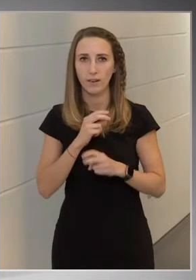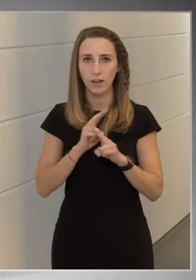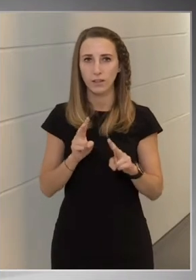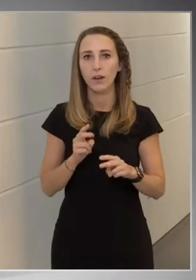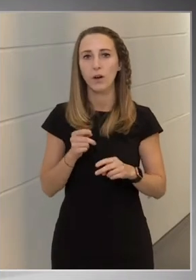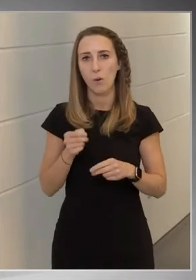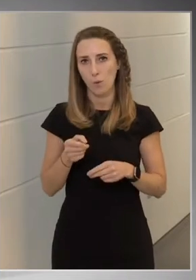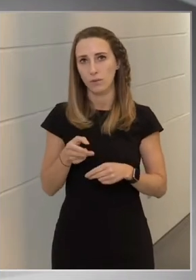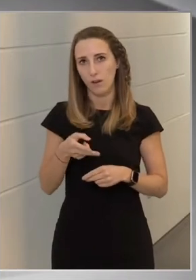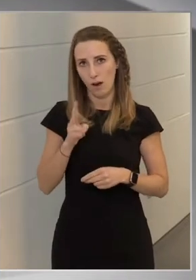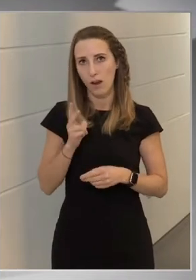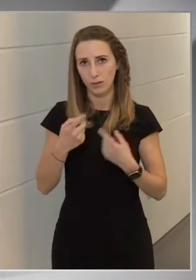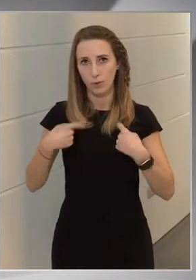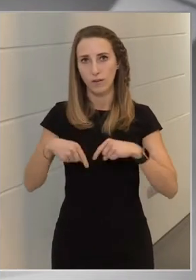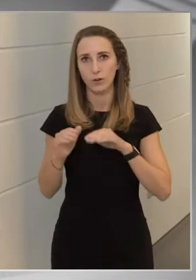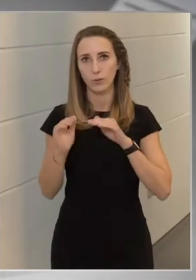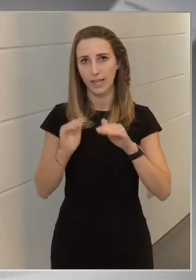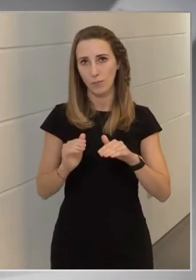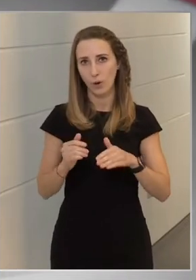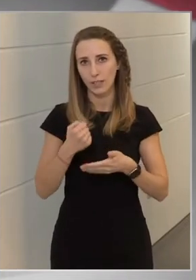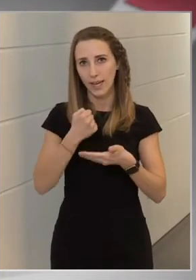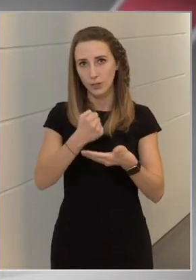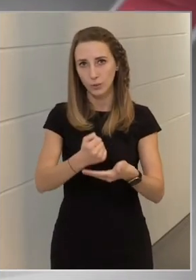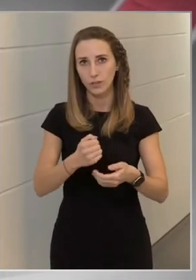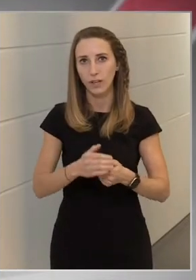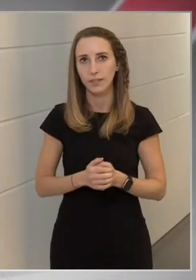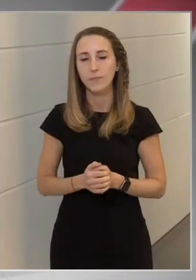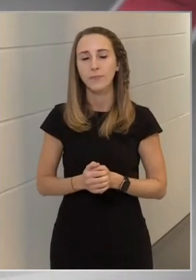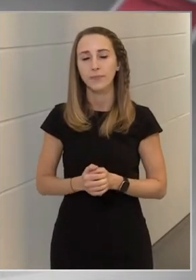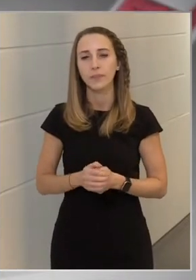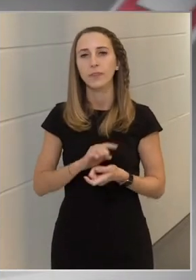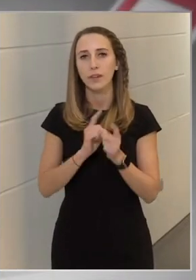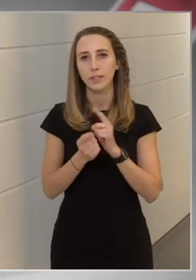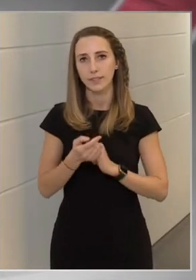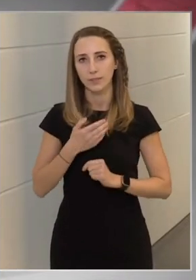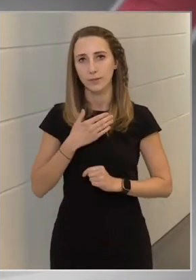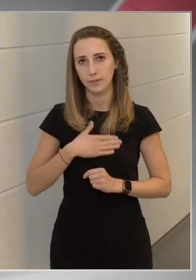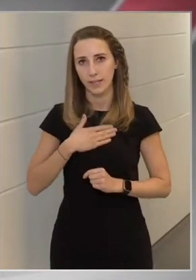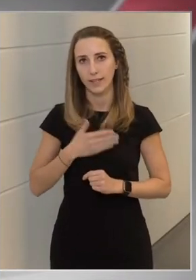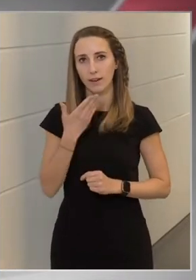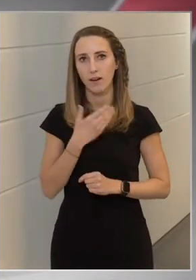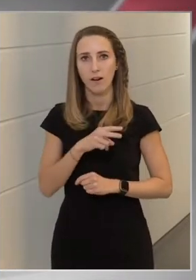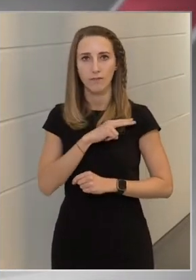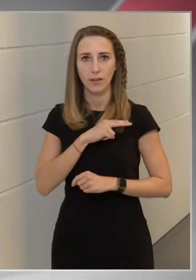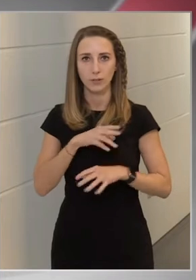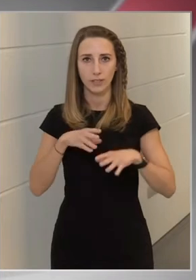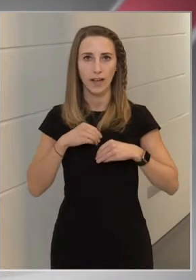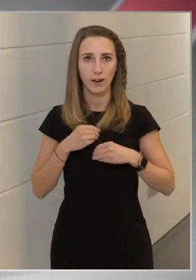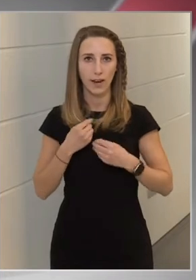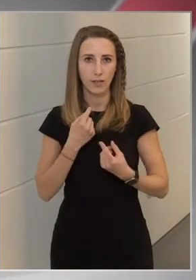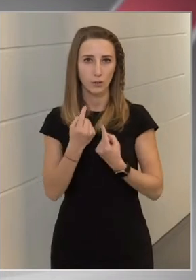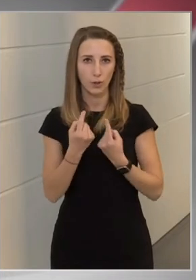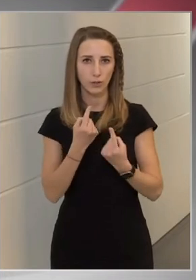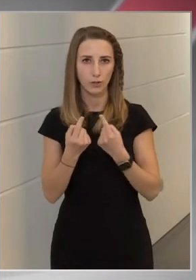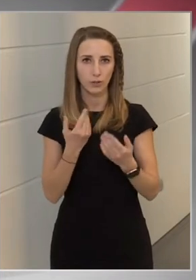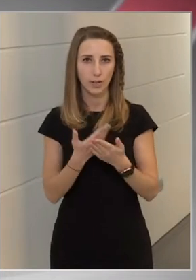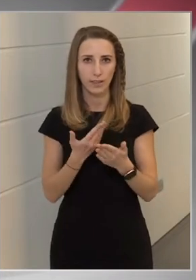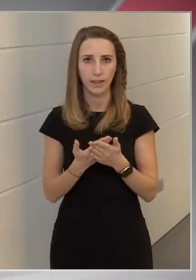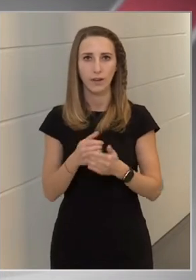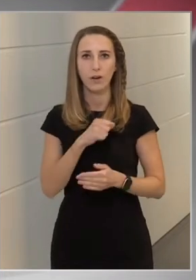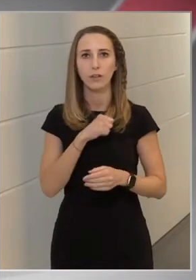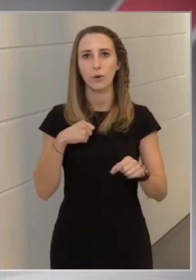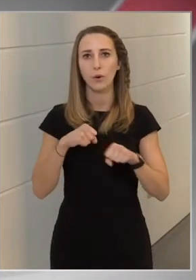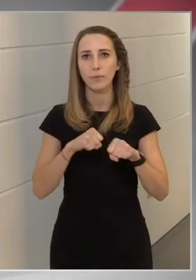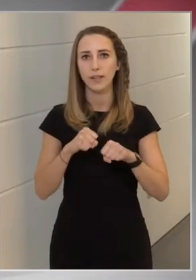hajlandóak vagyunk támogatást nyújtani. De azt viszont szeretnénk, hogyha a felelősségválas kölcsönös lenne, tehát azok az önkormányzatok,